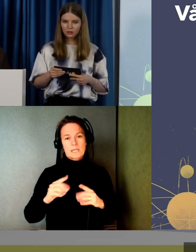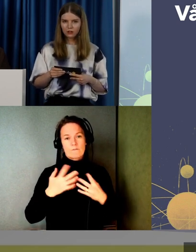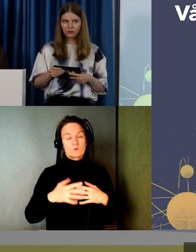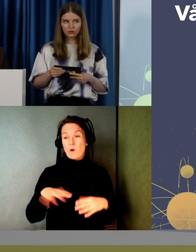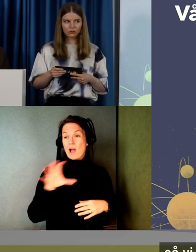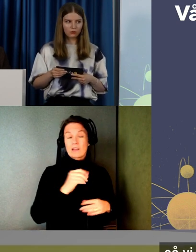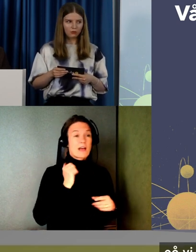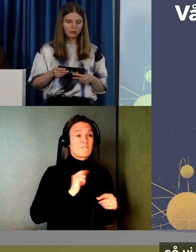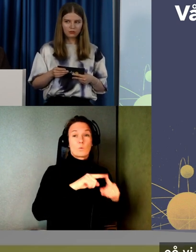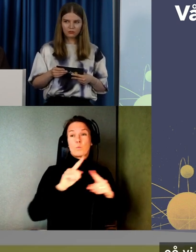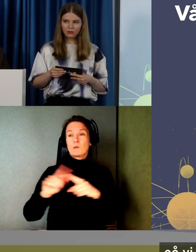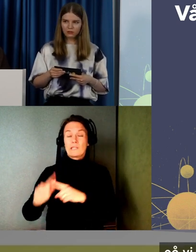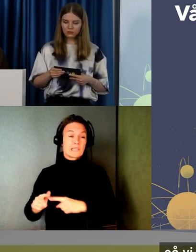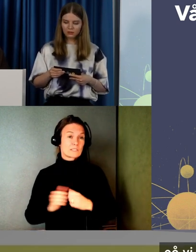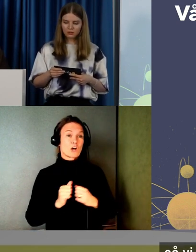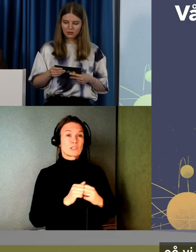grejer. Så.